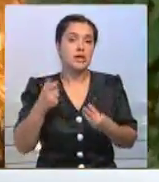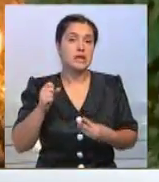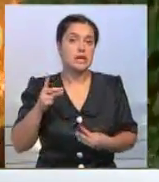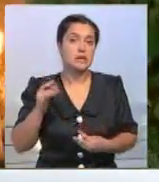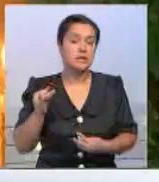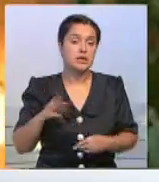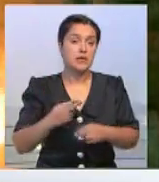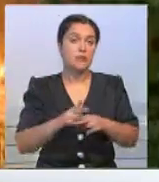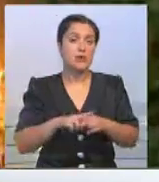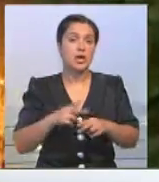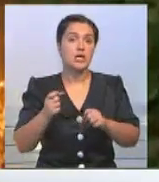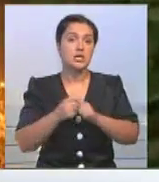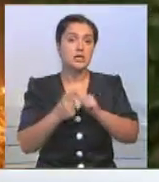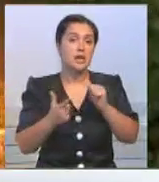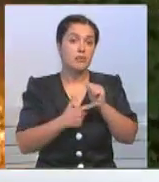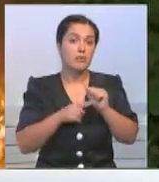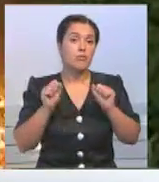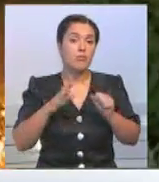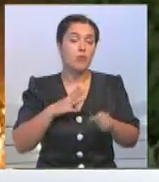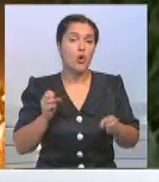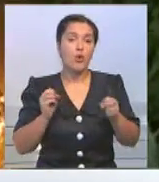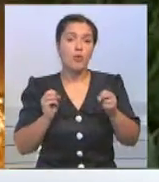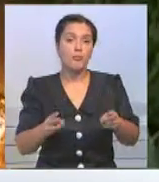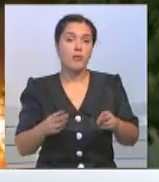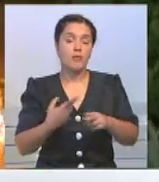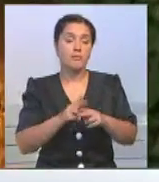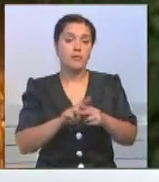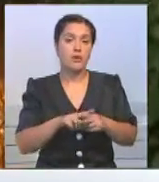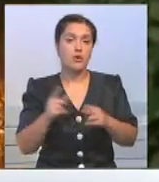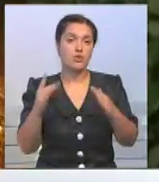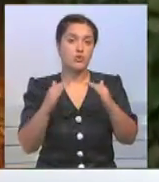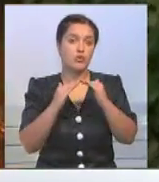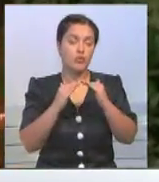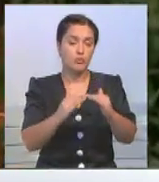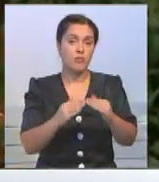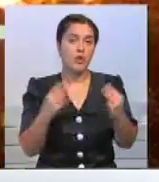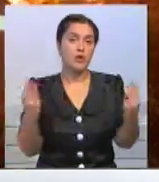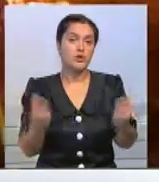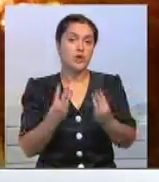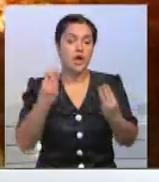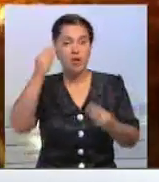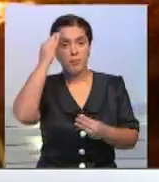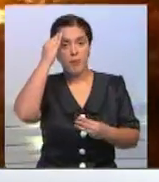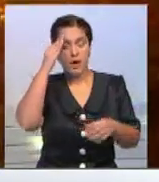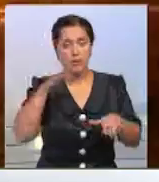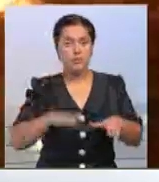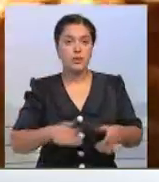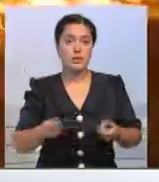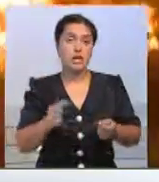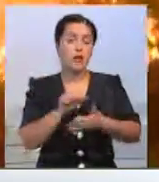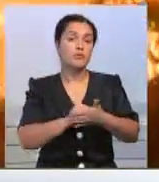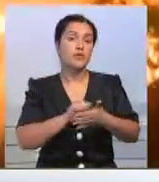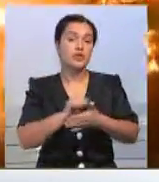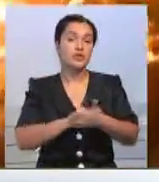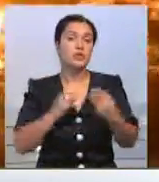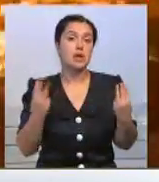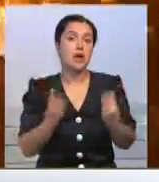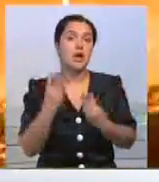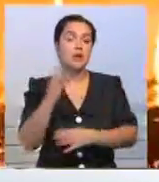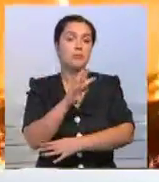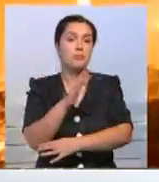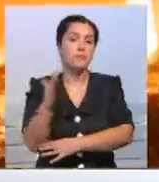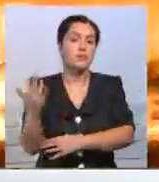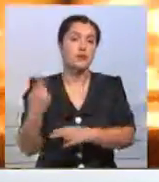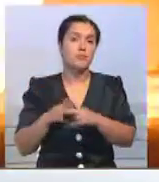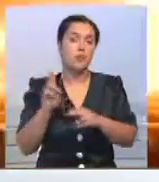возгорания, 17 из которых могут нести опасность населенным пунктам. По мнению местных властей, причиной лесных пожаров стали